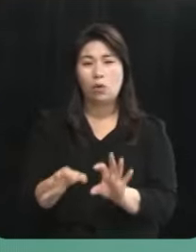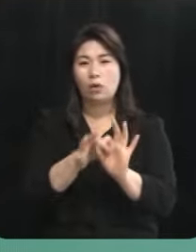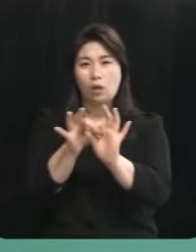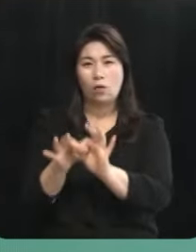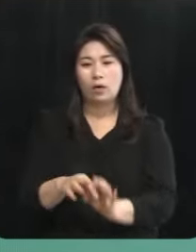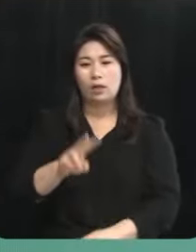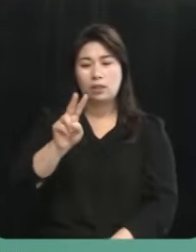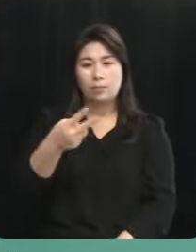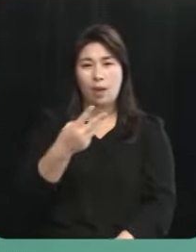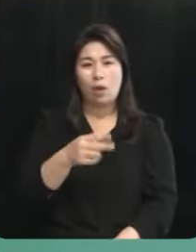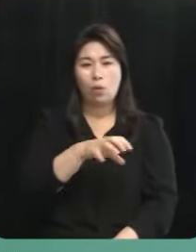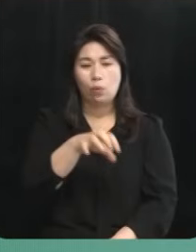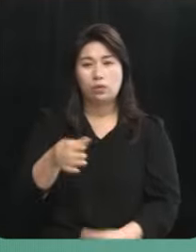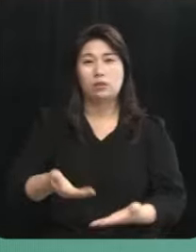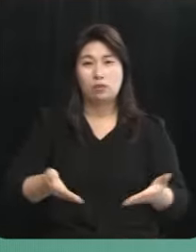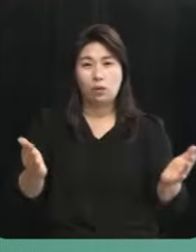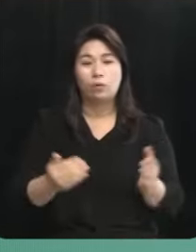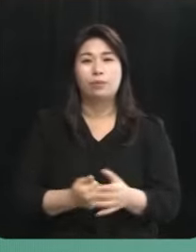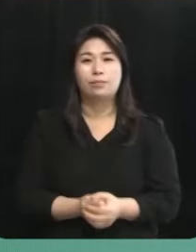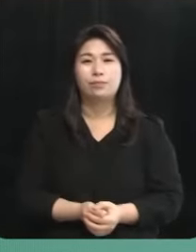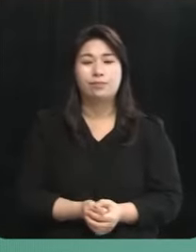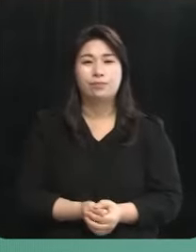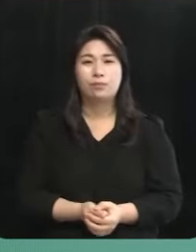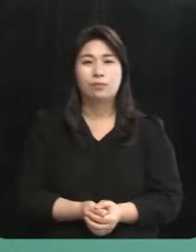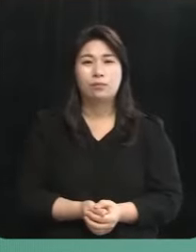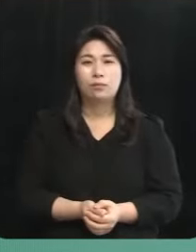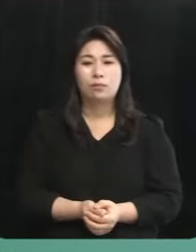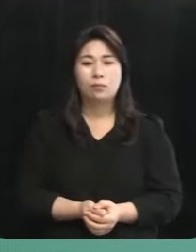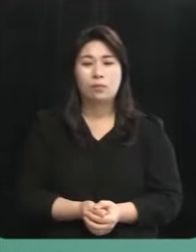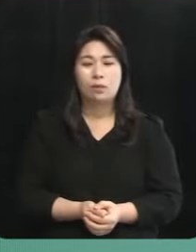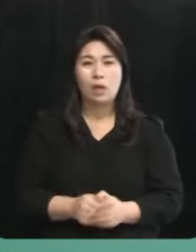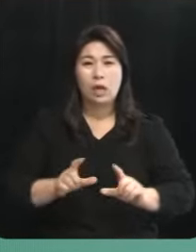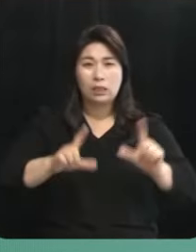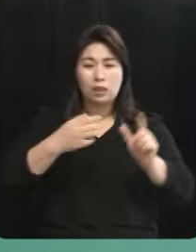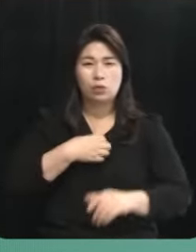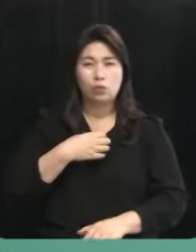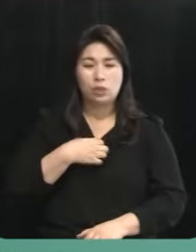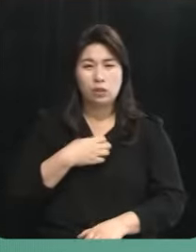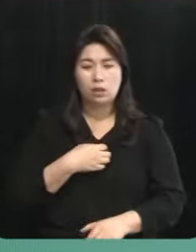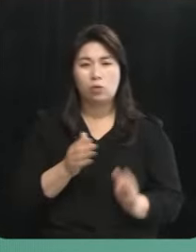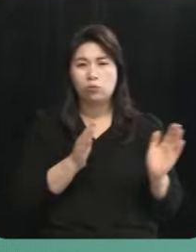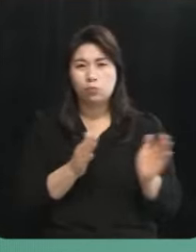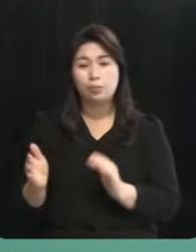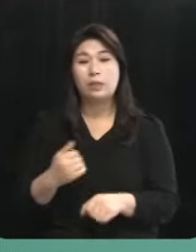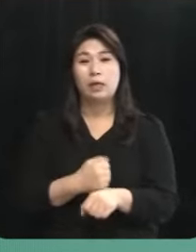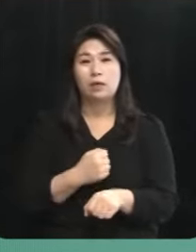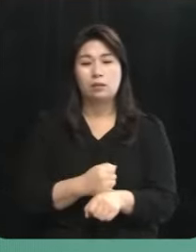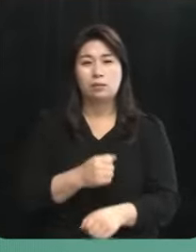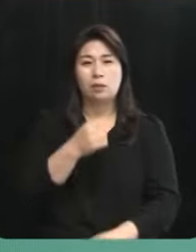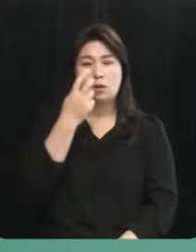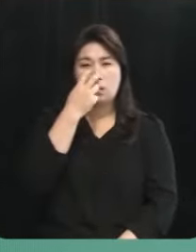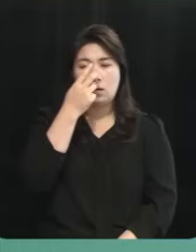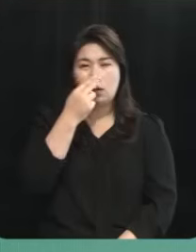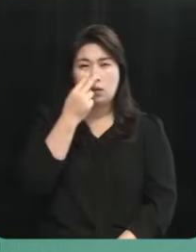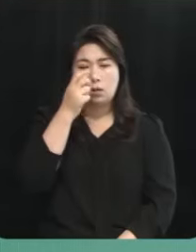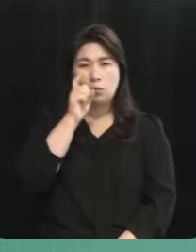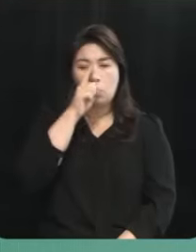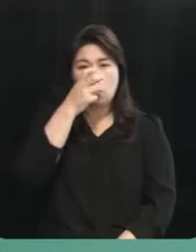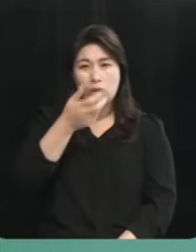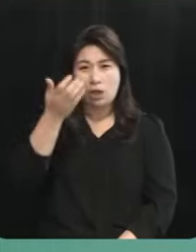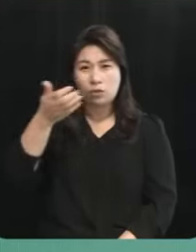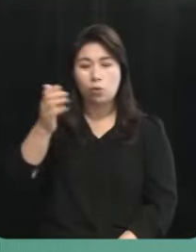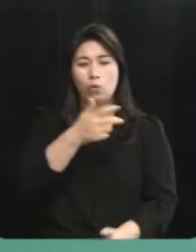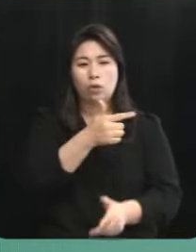200호씩 제공하도록 하겠습니다 그리고 기후위기 대응에 적극 나서도록 하겠습니다 탄소, 대규모